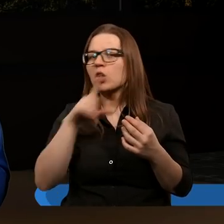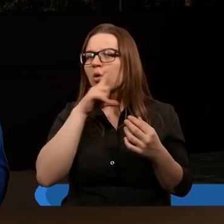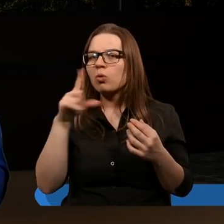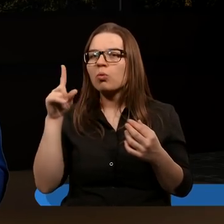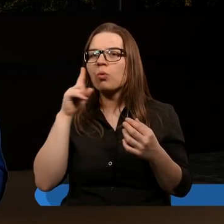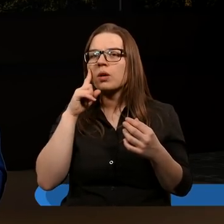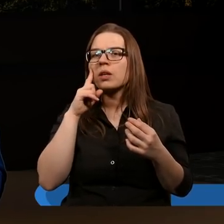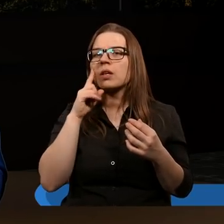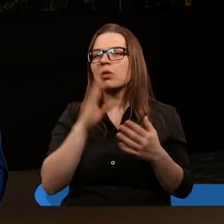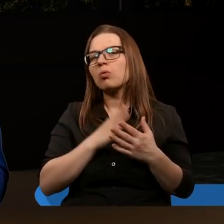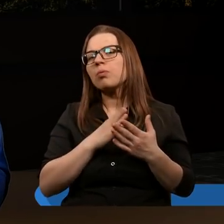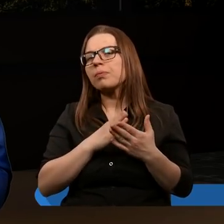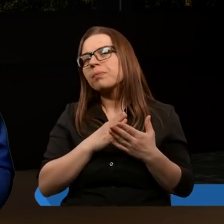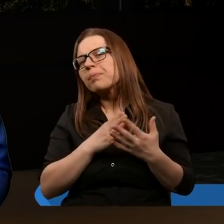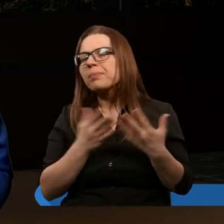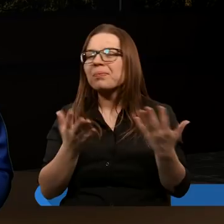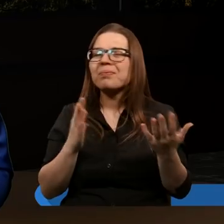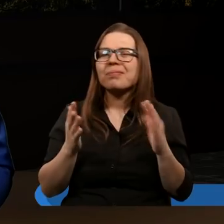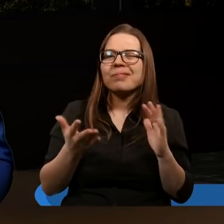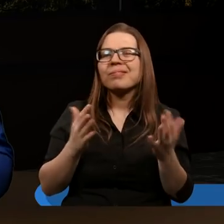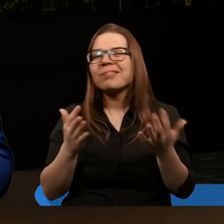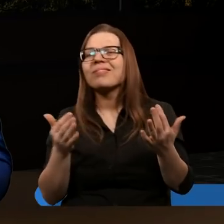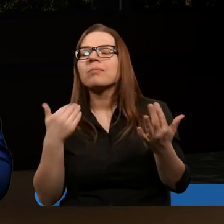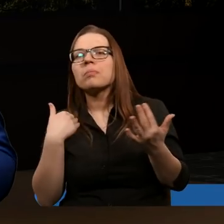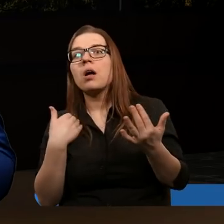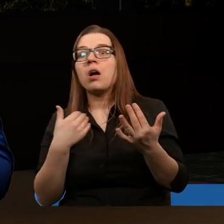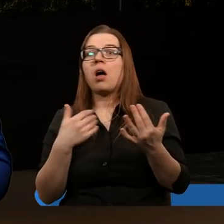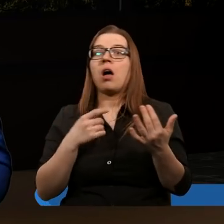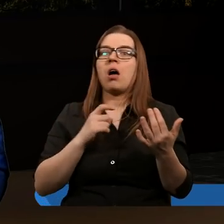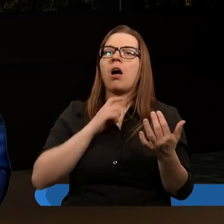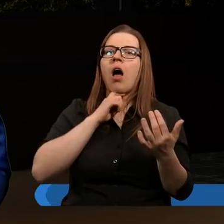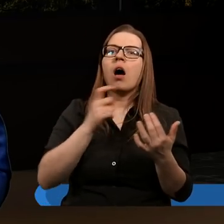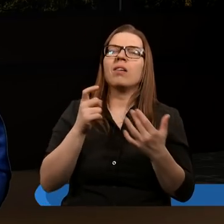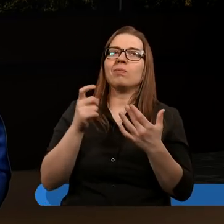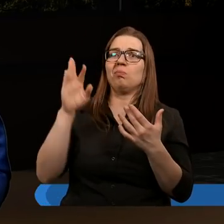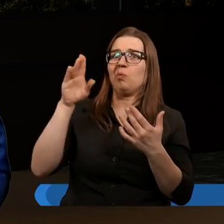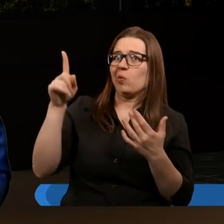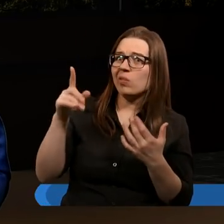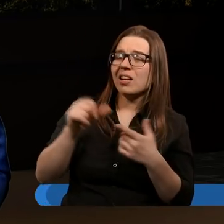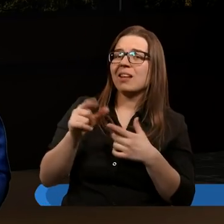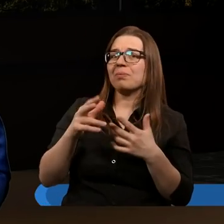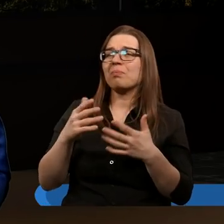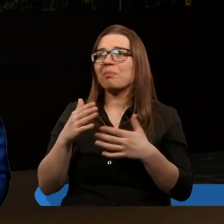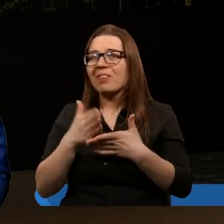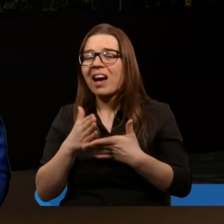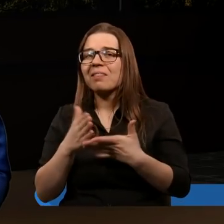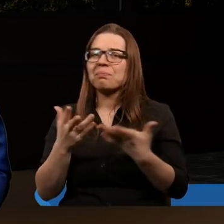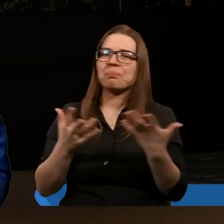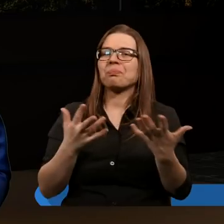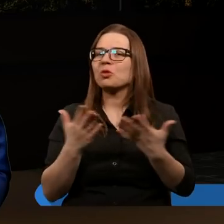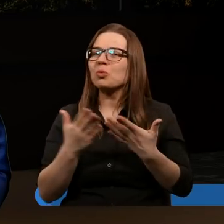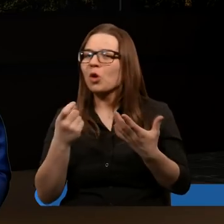już nie do końca byli w pełni wierni właśnie z powodu tych prześladowań, prawda? I wiemy, że